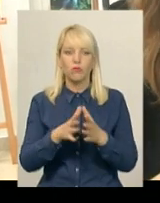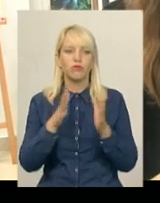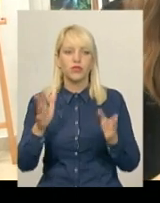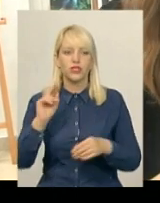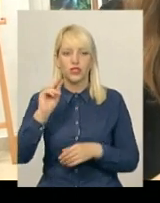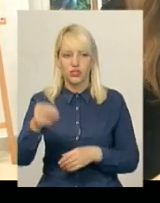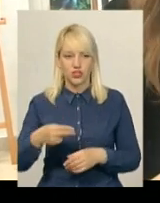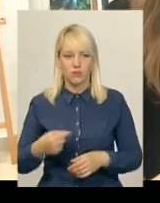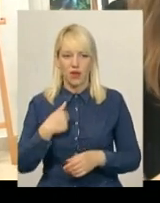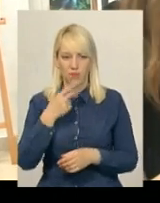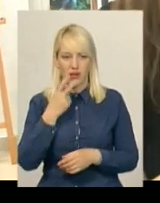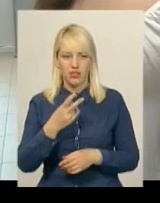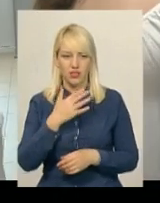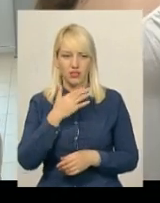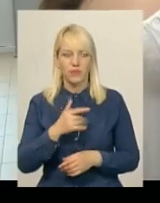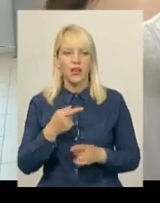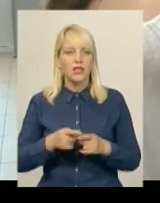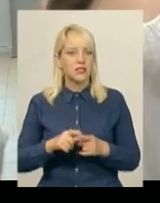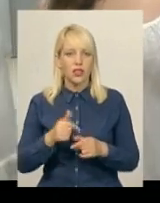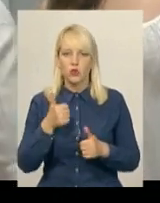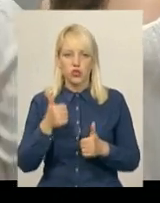більше, ніж я їх собі бачу. І це дуже круто».